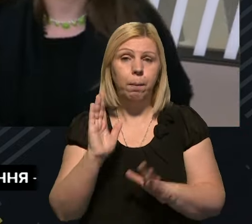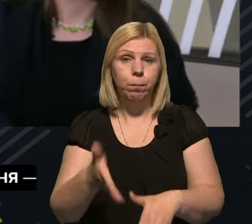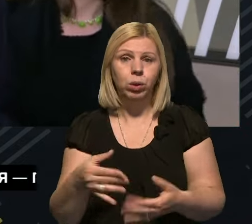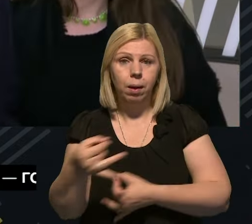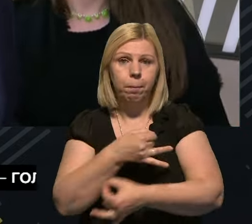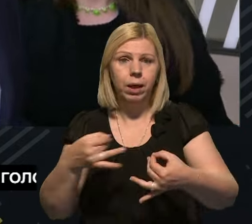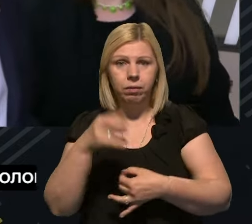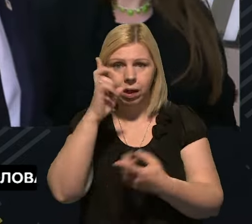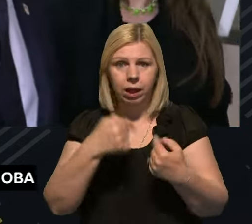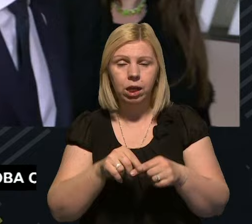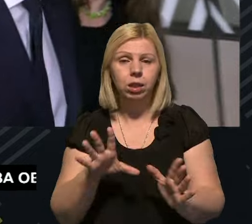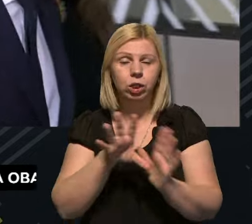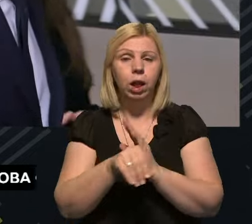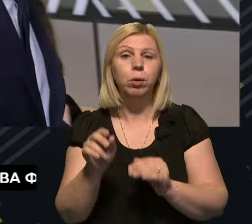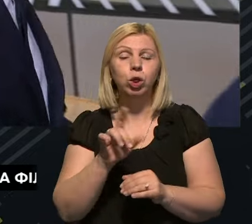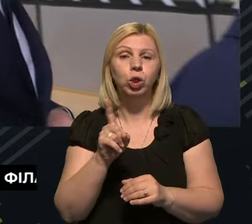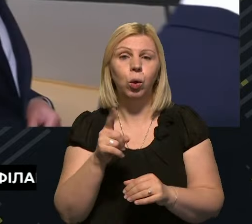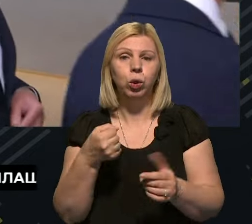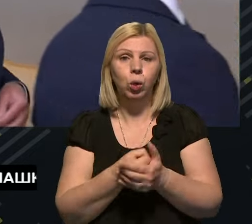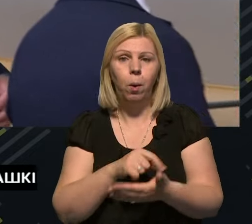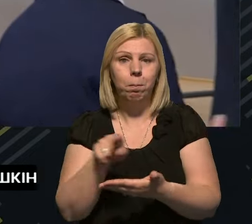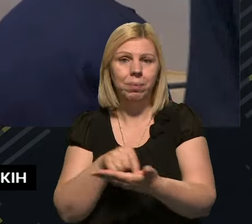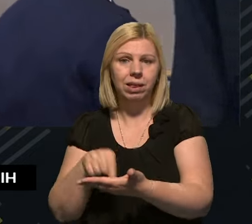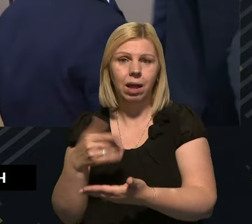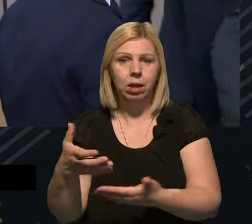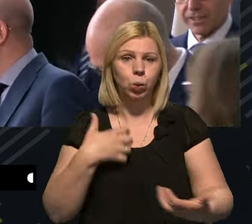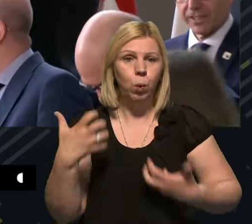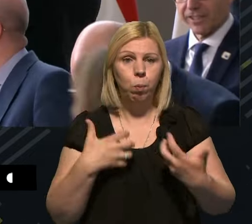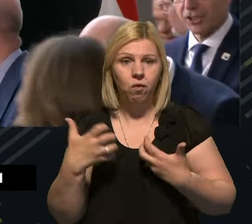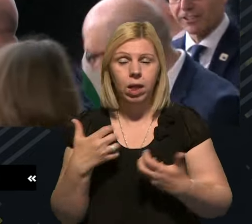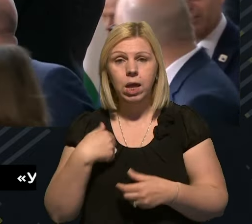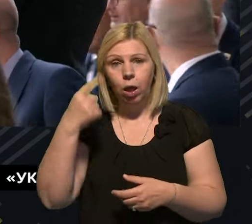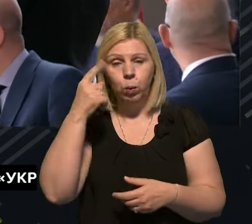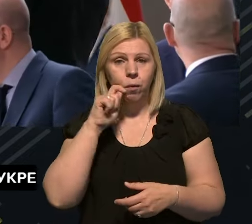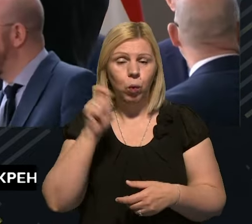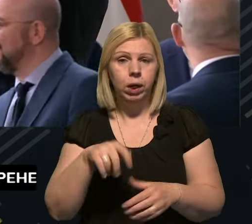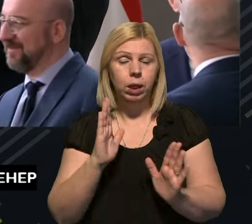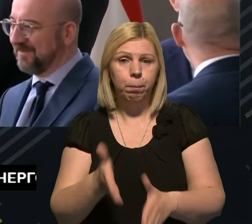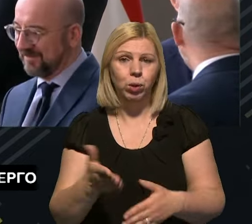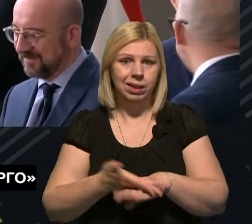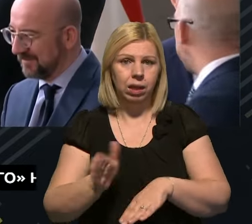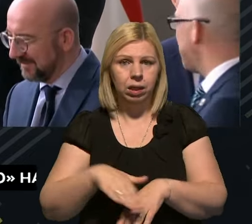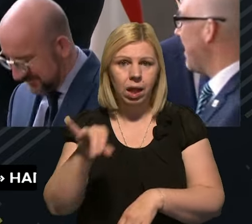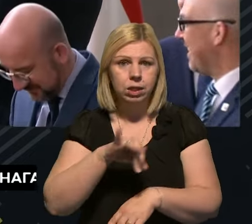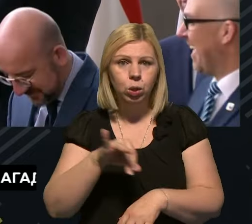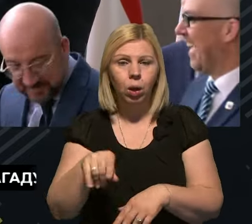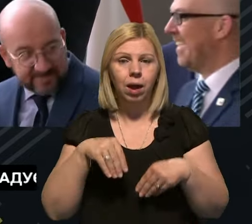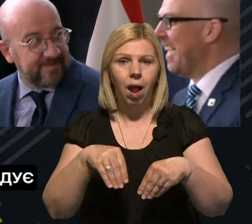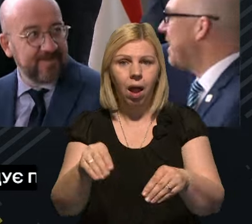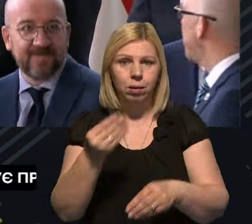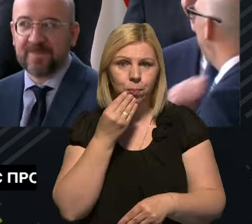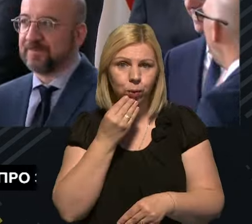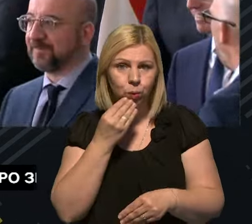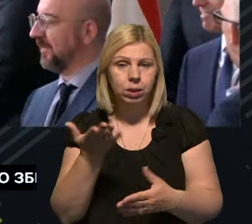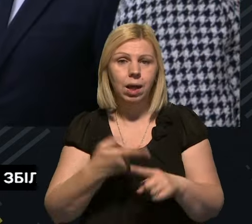переговори з країнами-членами щодо питань, які їх турбуватимуть. Я думаю, що в Україні буде складна історія з агропродукцією,